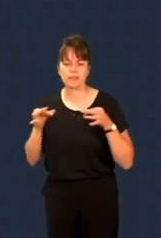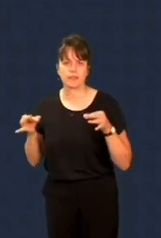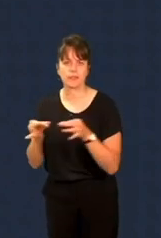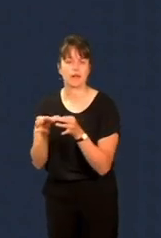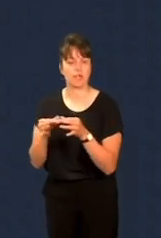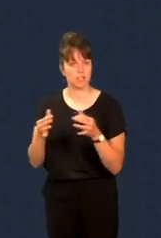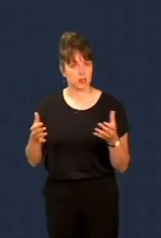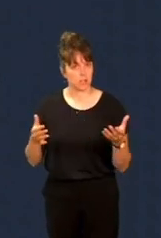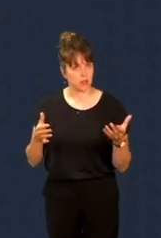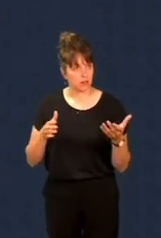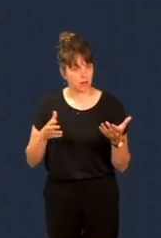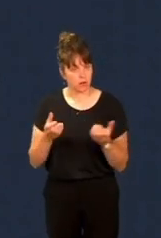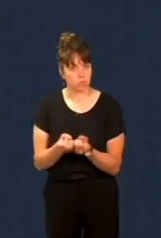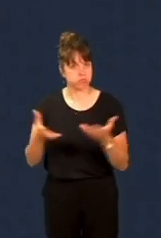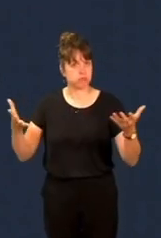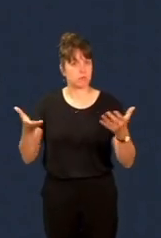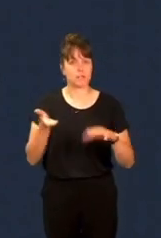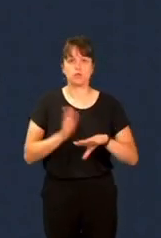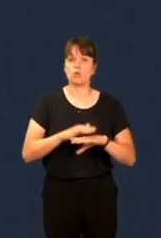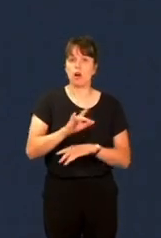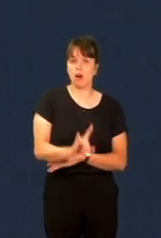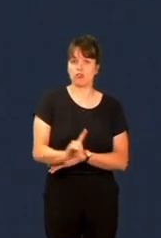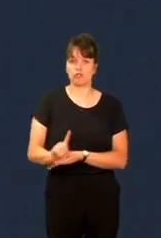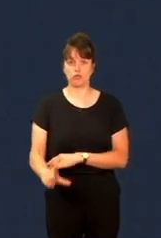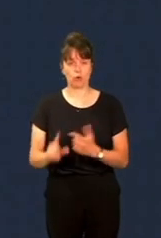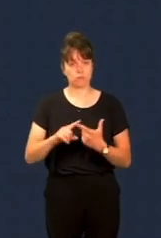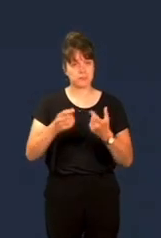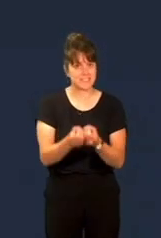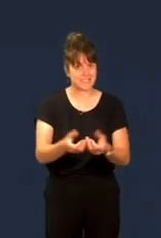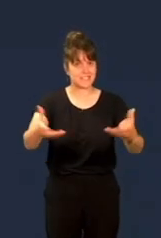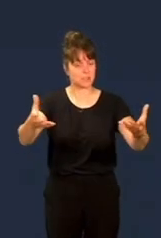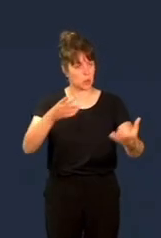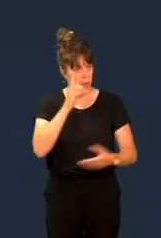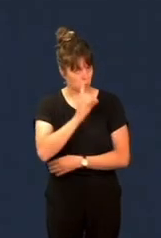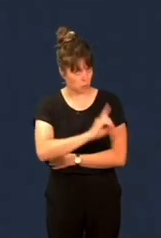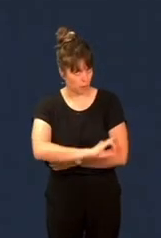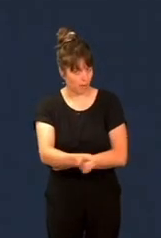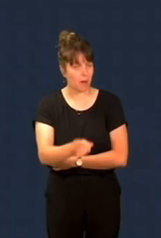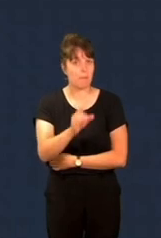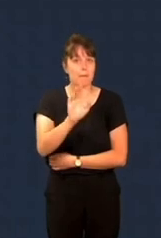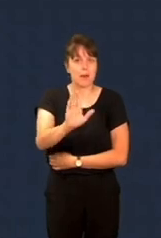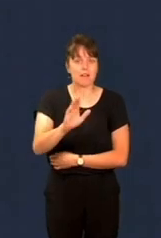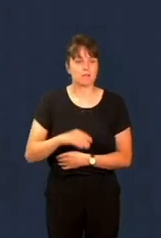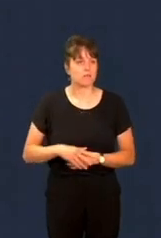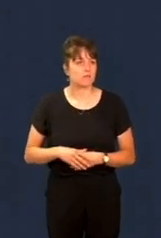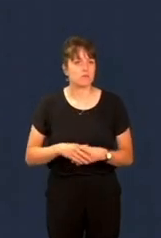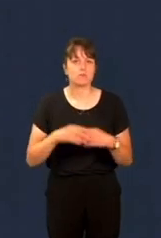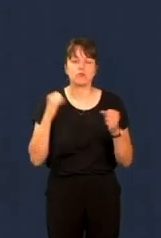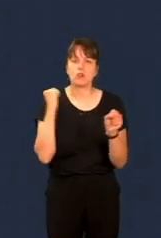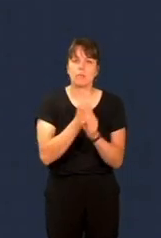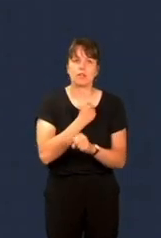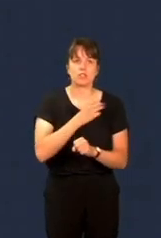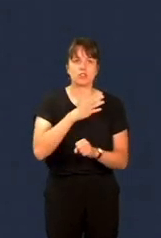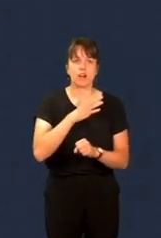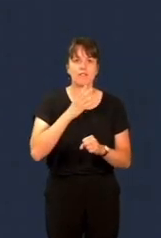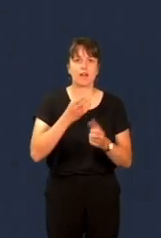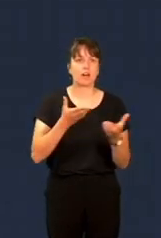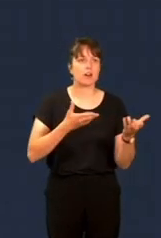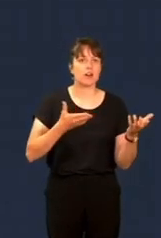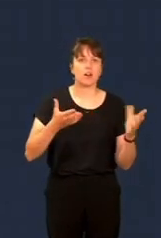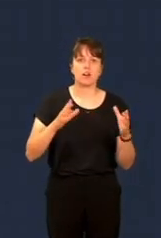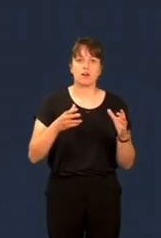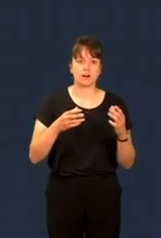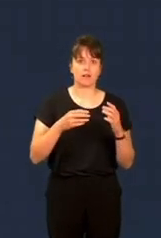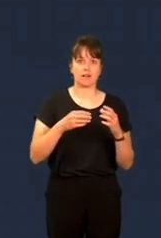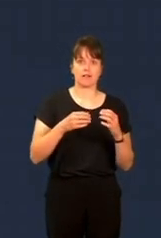temps on voulait développer la filière hydrogène, pourquoi pas ? Mais vous semblez oublier les nombreuses contraintes non encore résolues concernant le transport et le